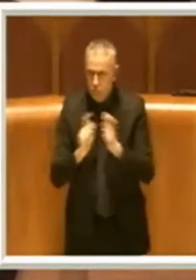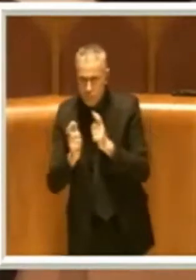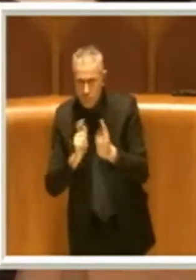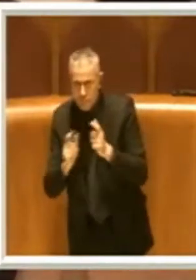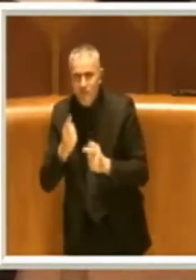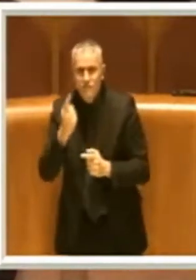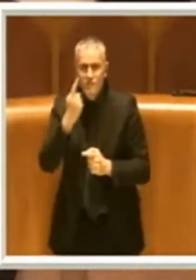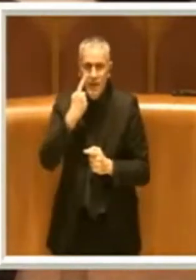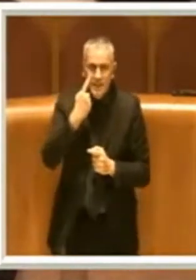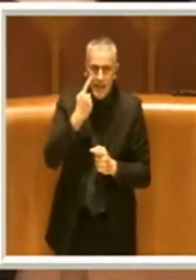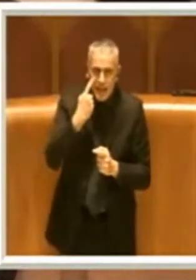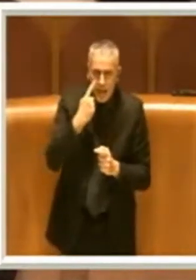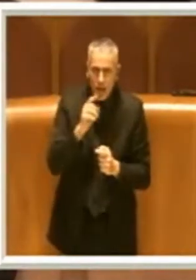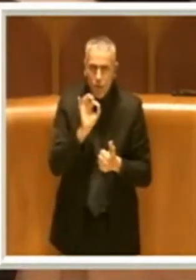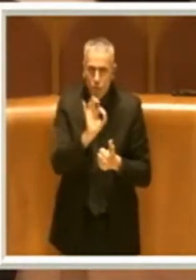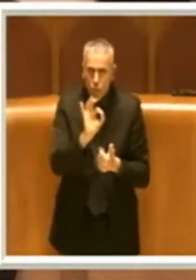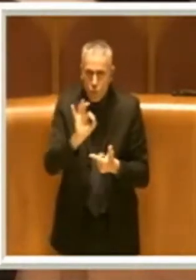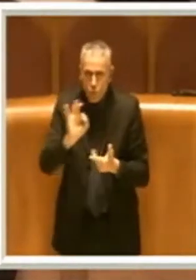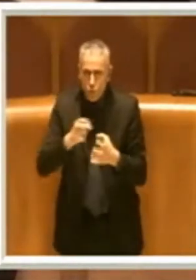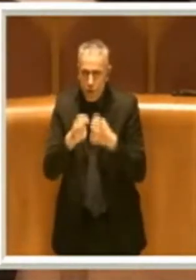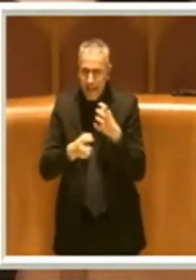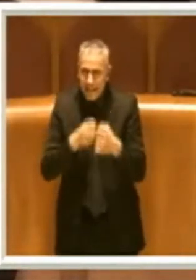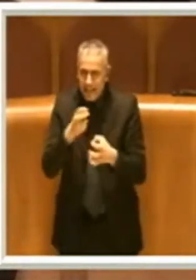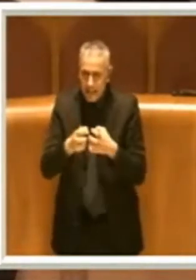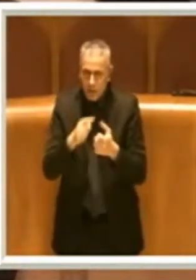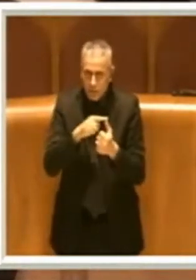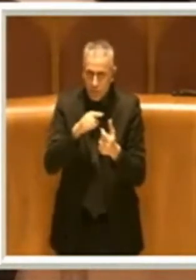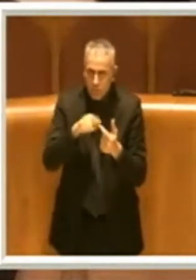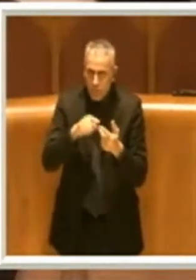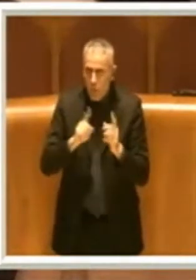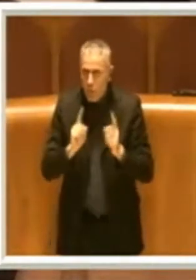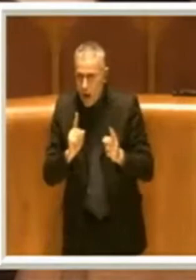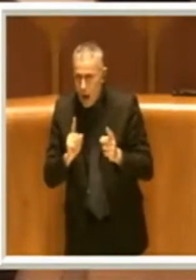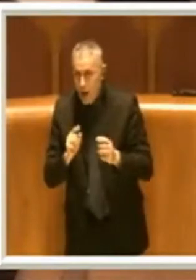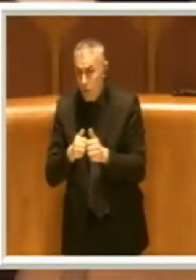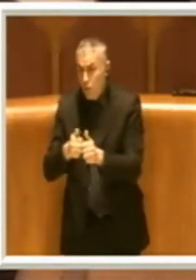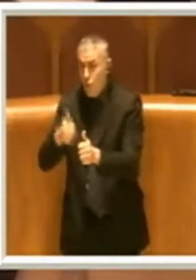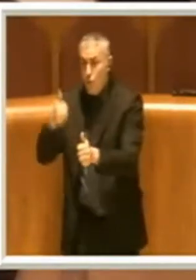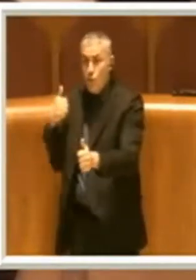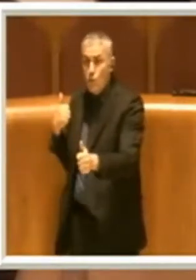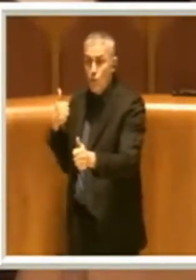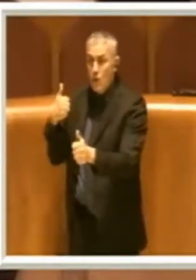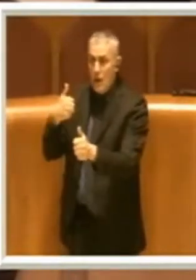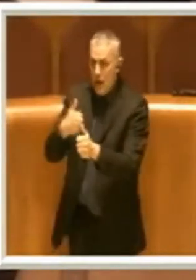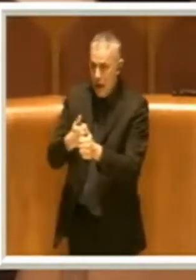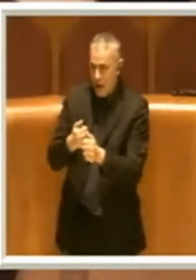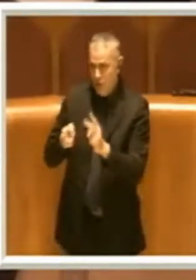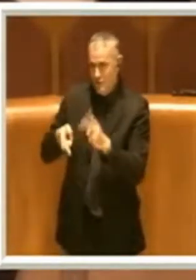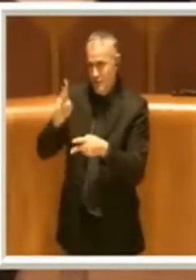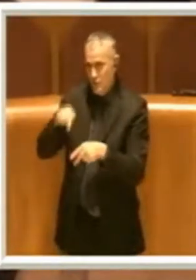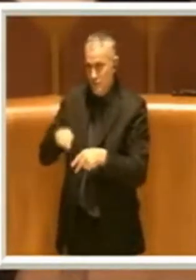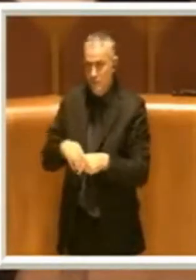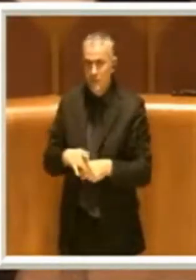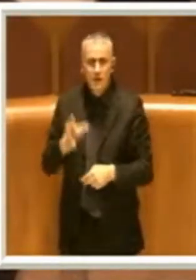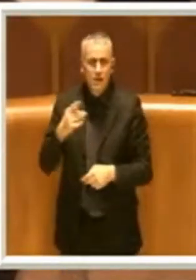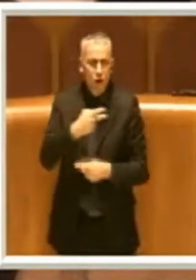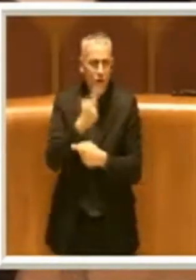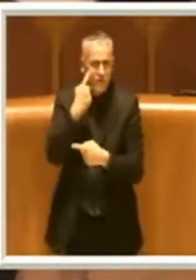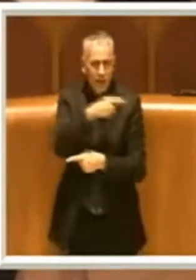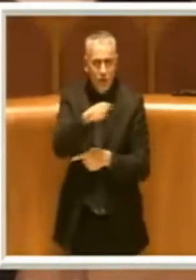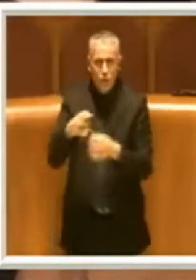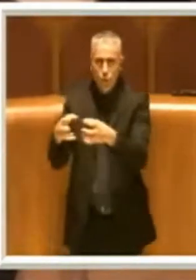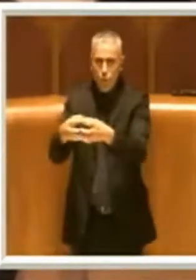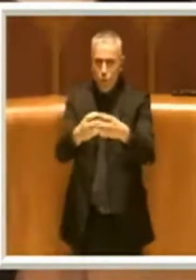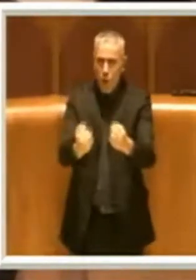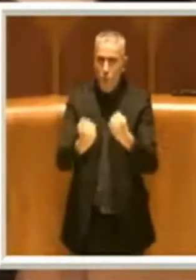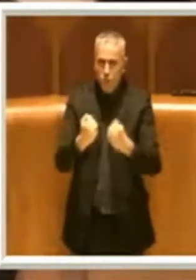le criticità che sono emersi in questo ultimo anno particolarmente. L'ipocrisia dove sta? L'ipocrisia